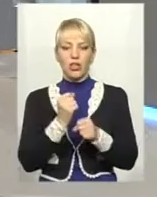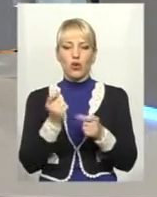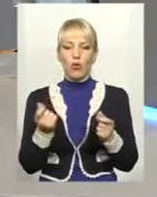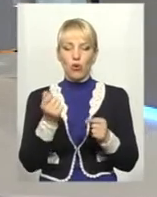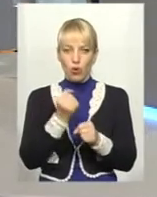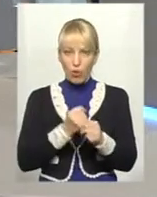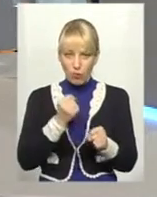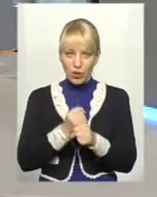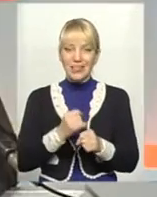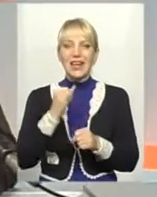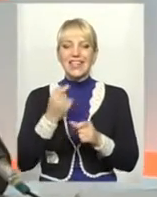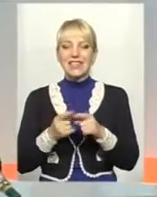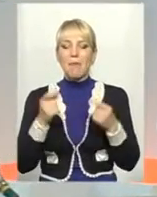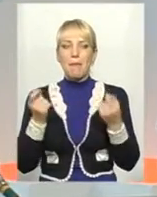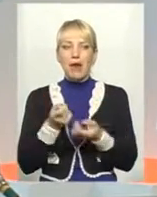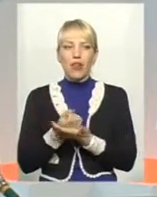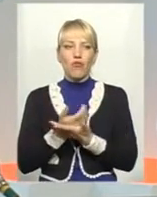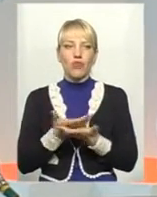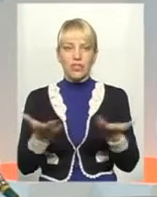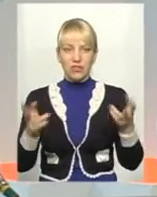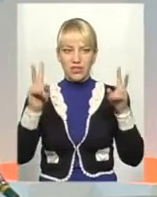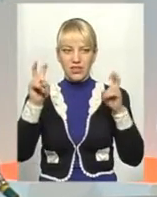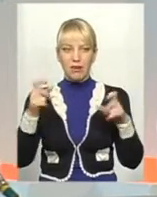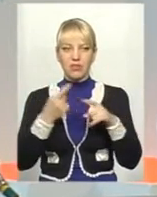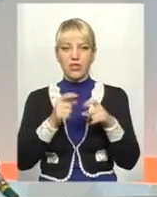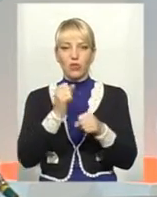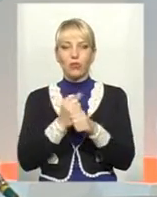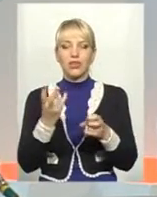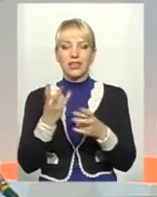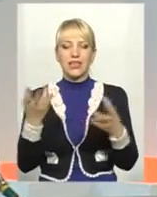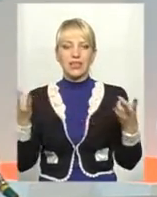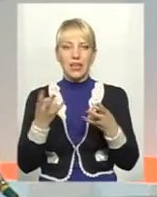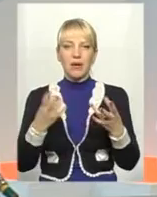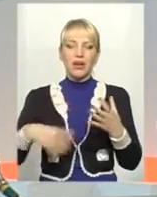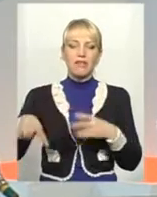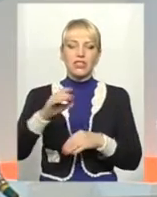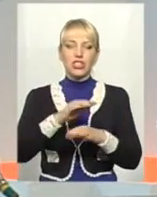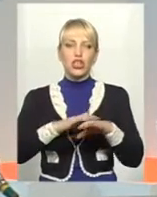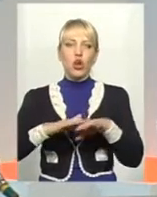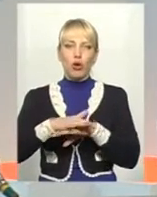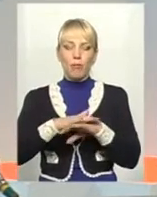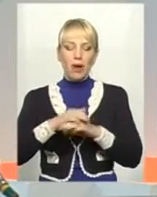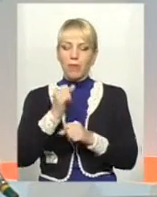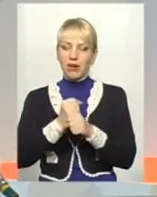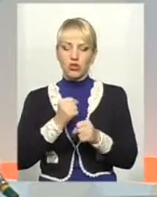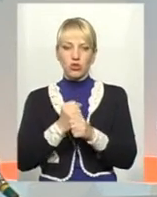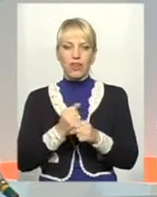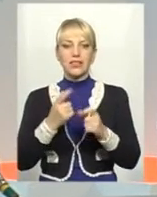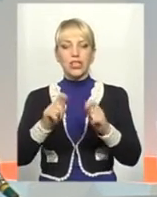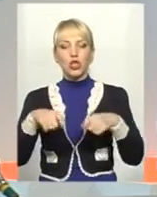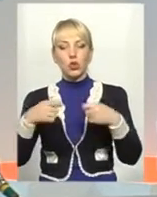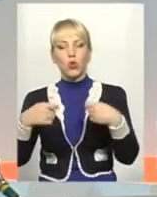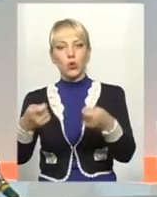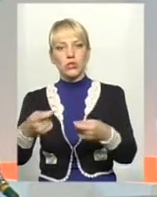тема, над якою потрібно всім науковцям, всій громадськості працювати і доносити до поколінь